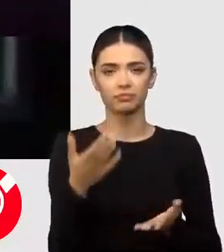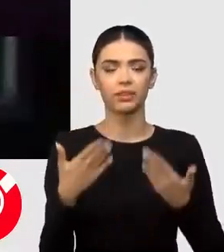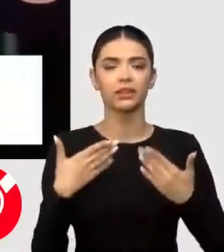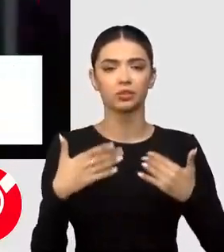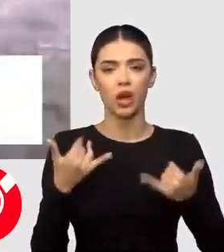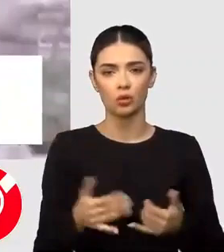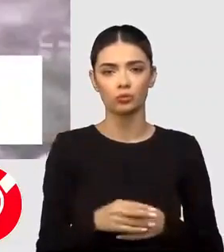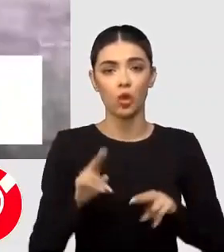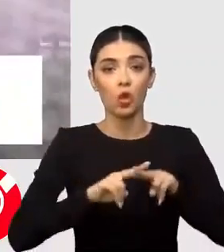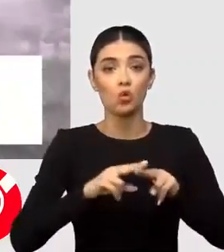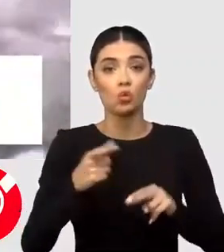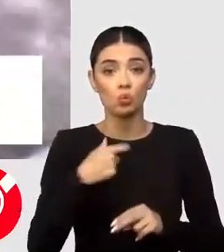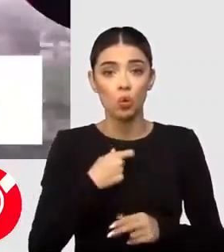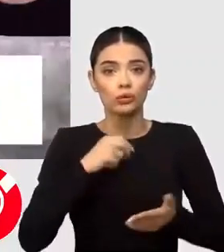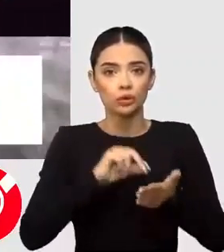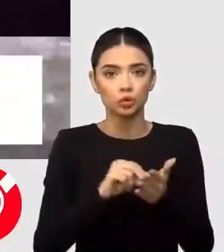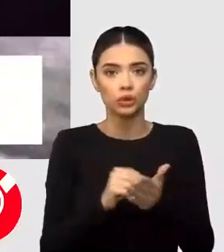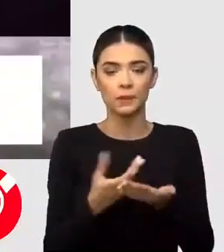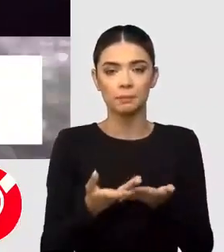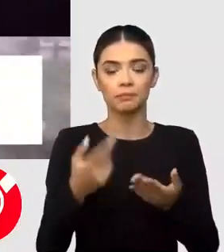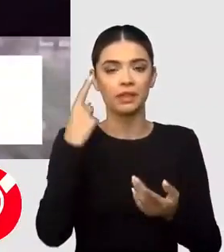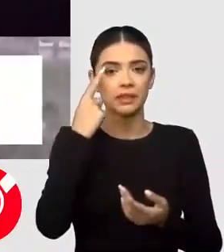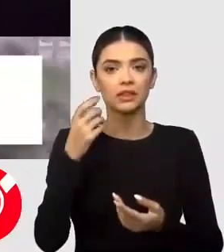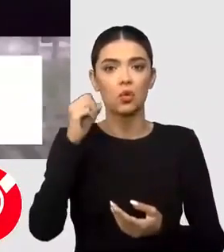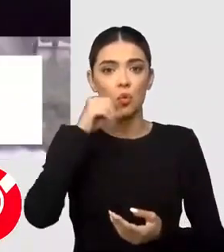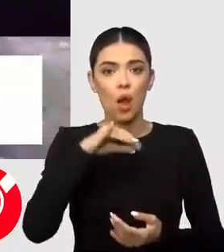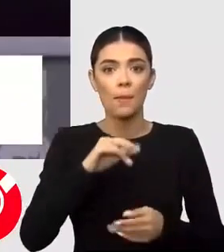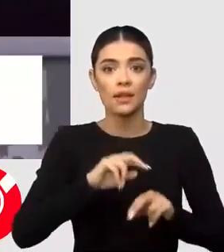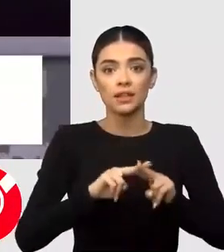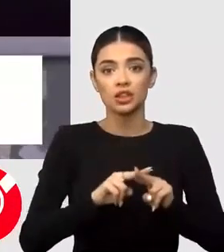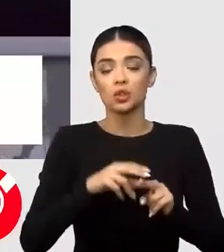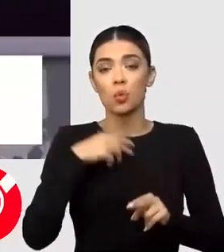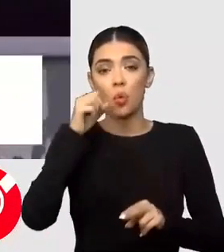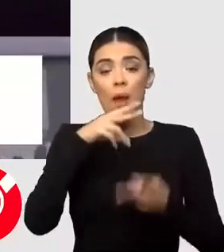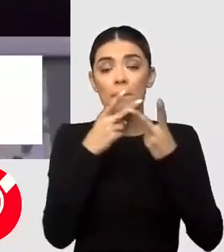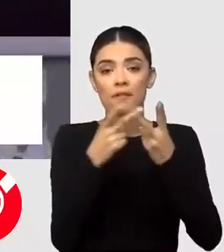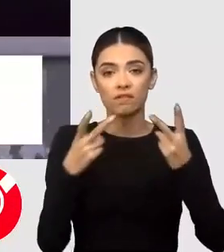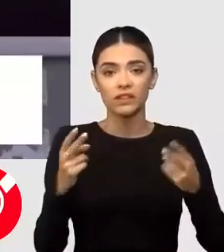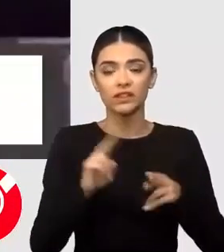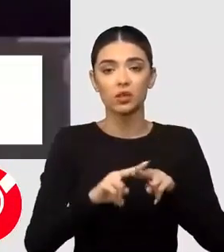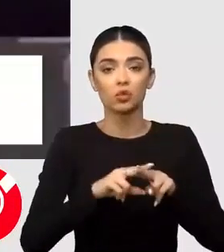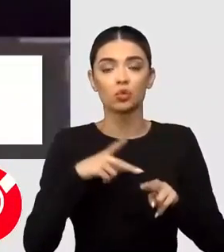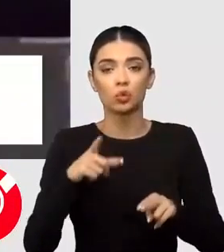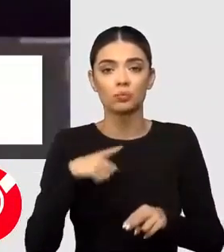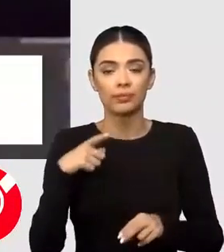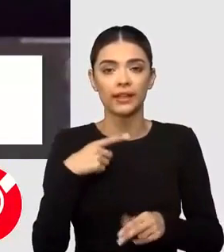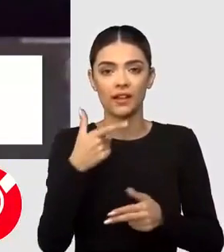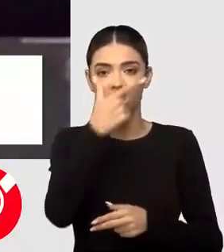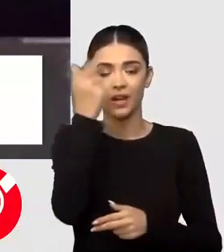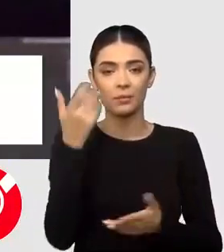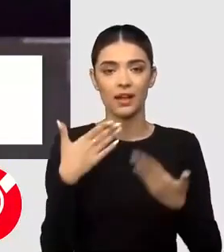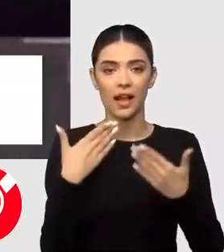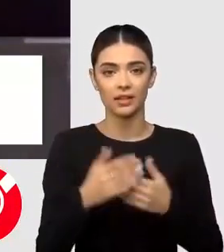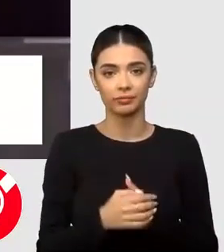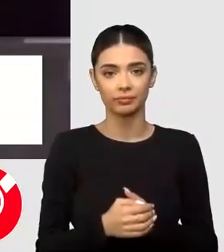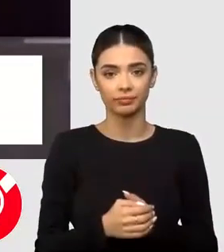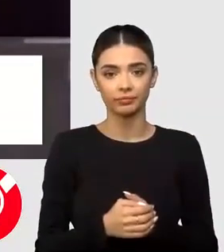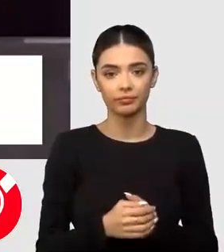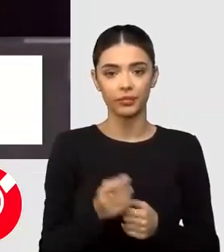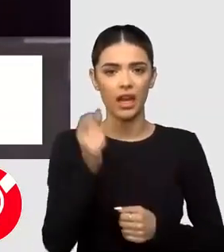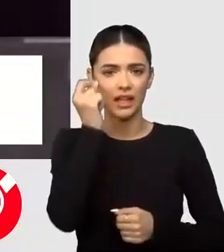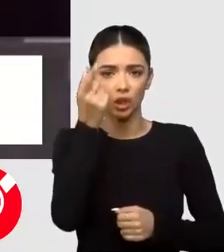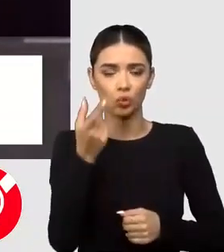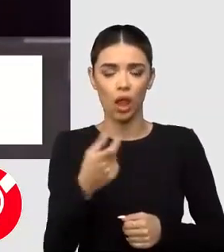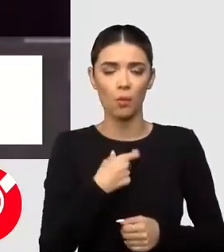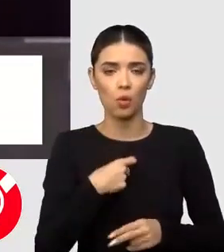Cum se poate suporta o asemenea căldură? Mă gândesc la localnici, dar bineînțeles și la turiști. Ziua nu este greu să